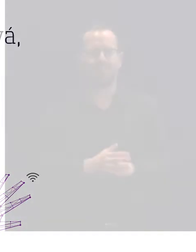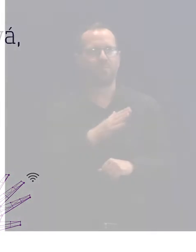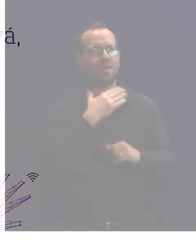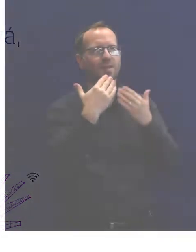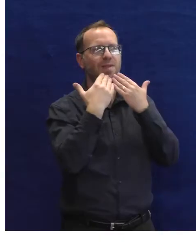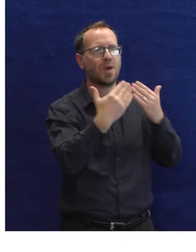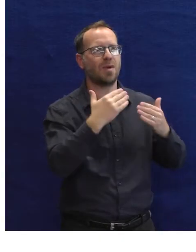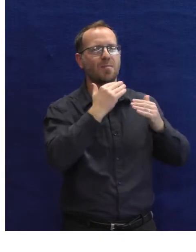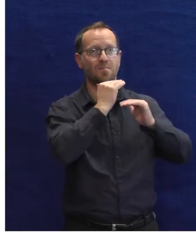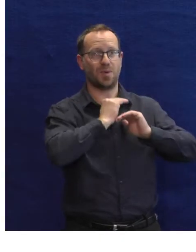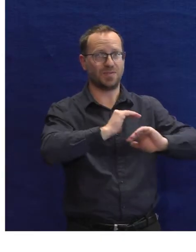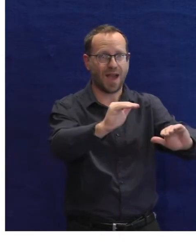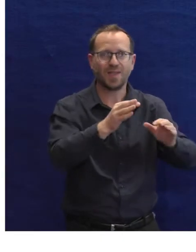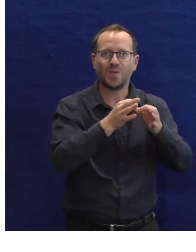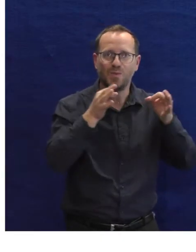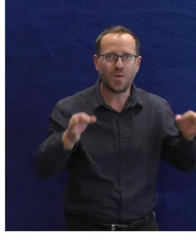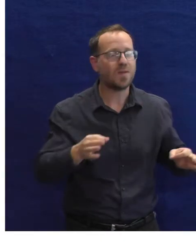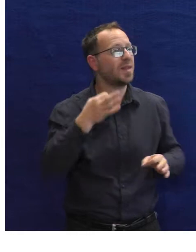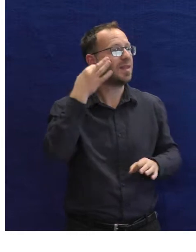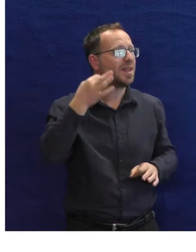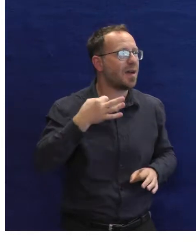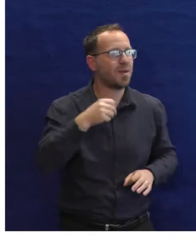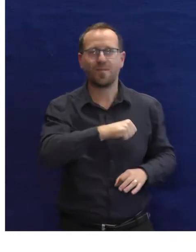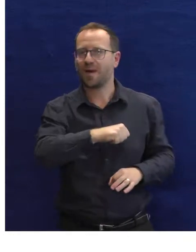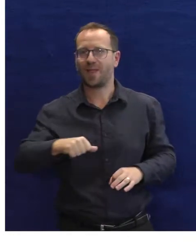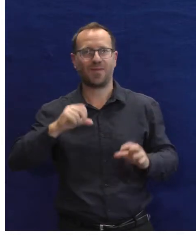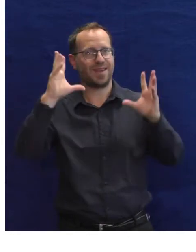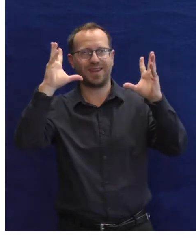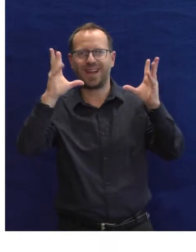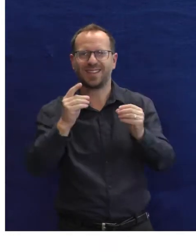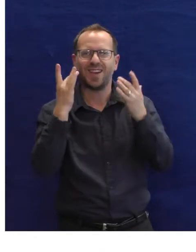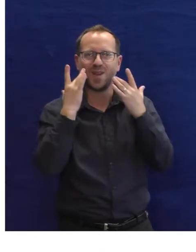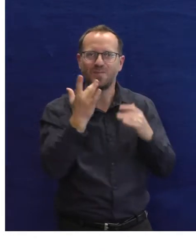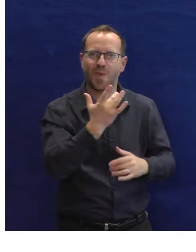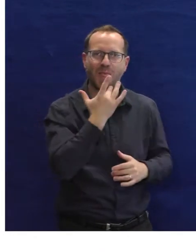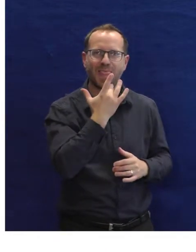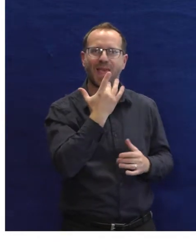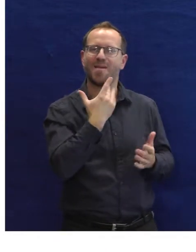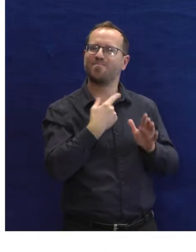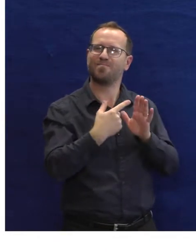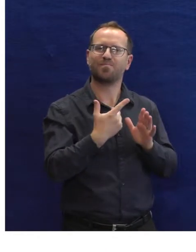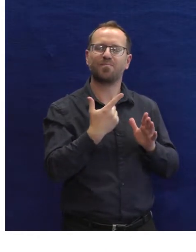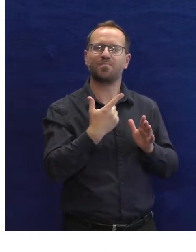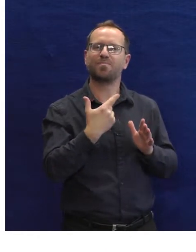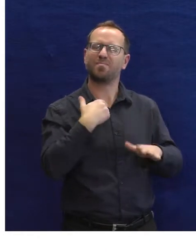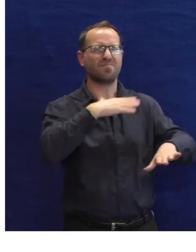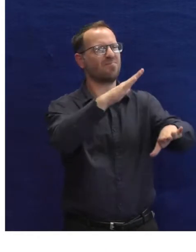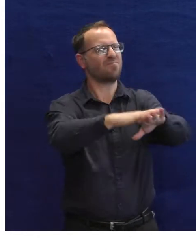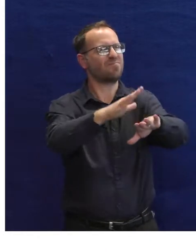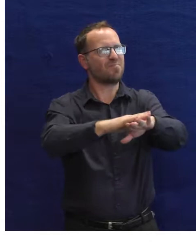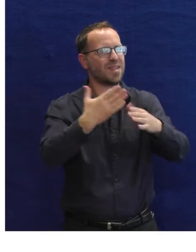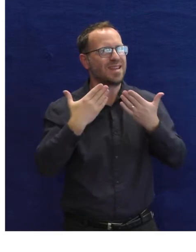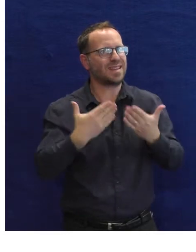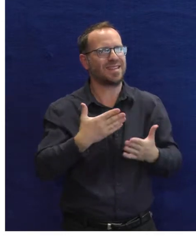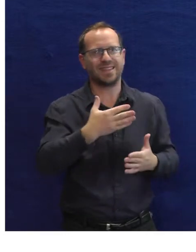Radku, moc děkujeme za pozvání a za úvodní slova. Vám, dámy a pánové, přejeme krásné odpoledne. My přicházíme